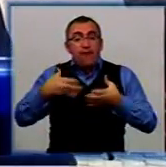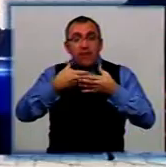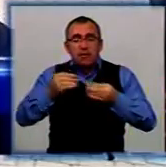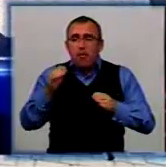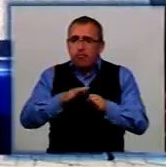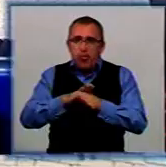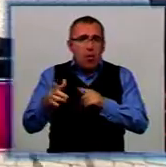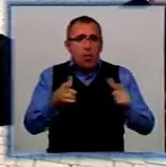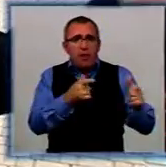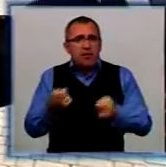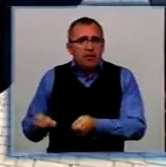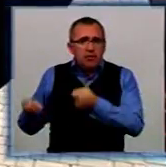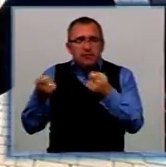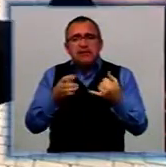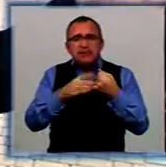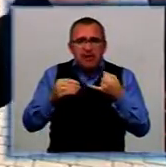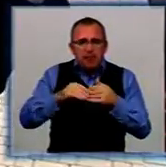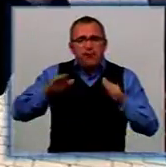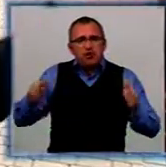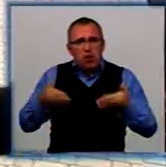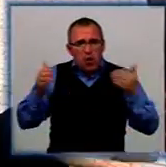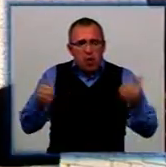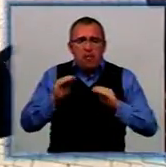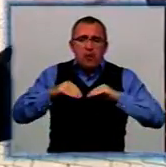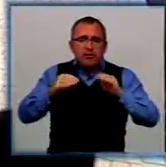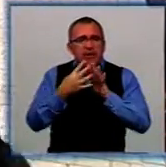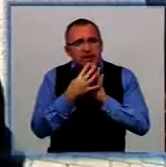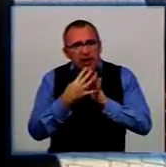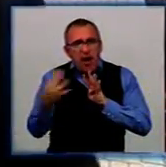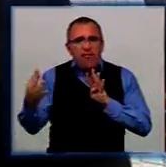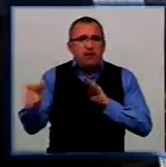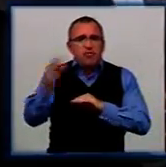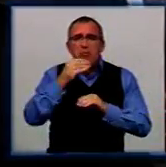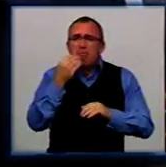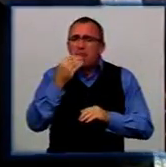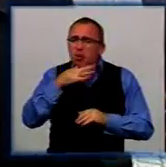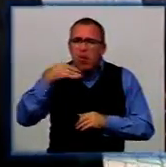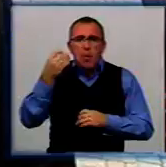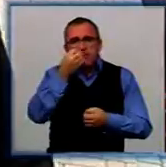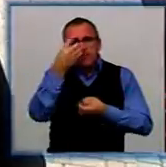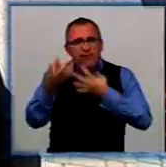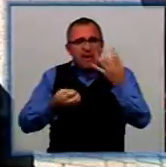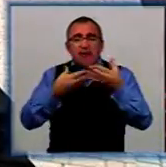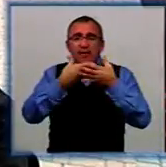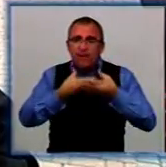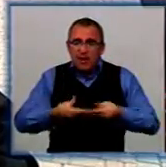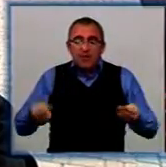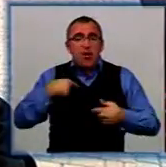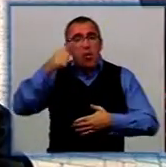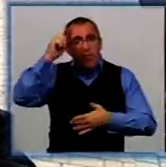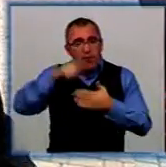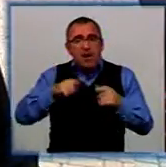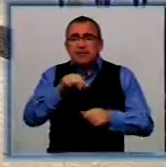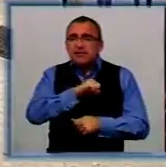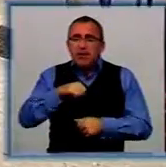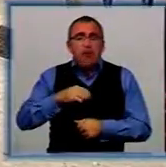готова. Завезем землю, все це вскопаємо, посеємо траву. Тут буде дуже багато цветів весною. І, звісно, я уверен, що це буде